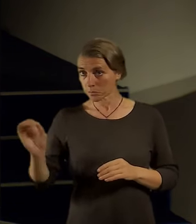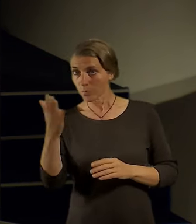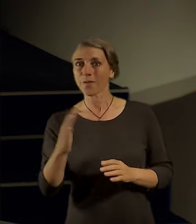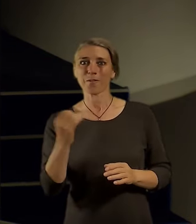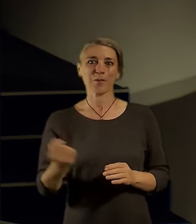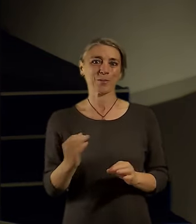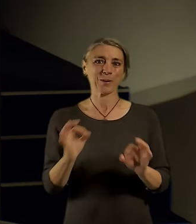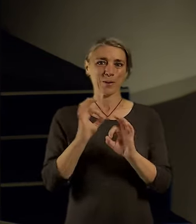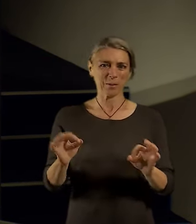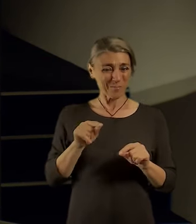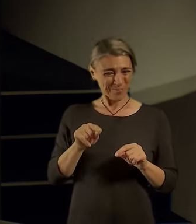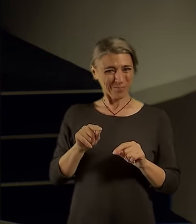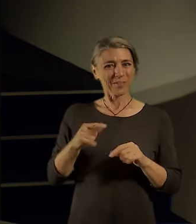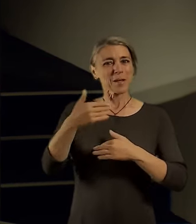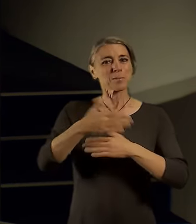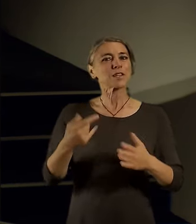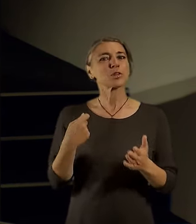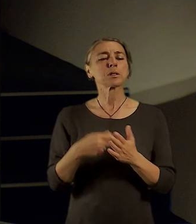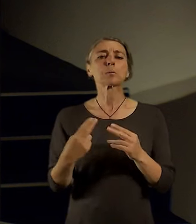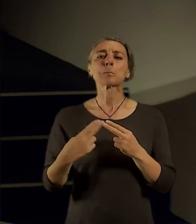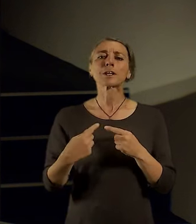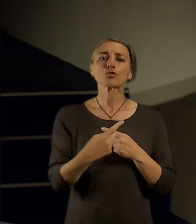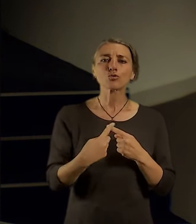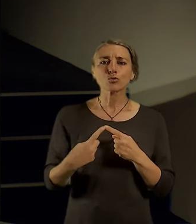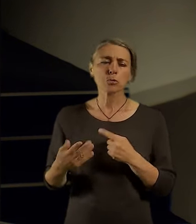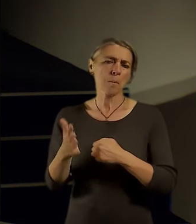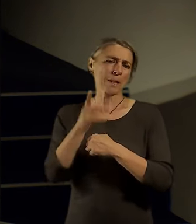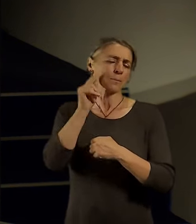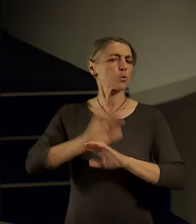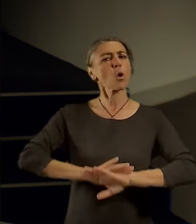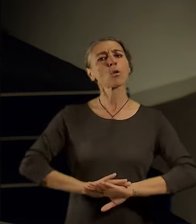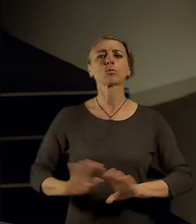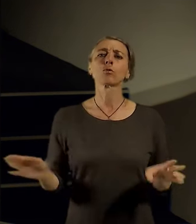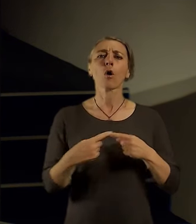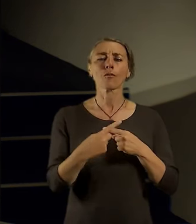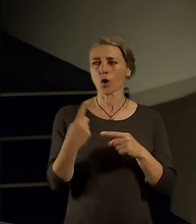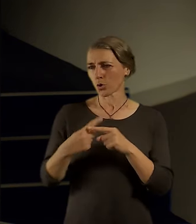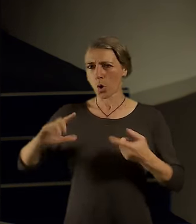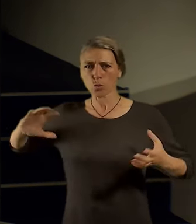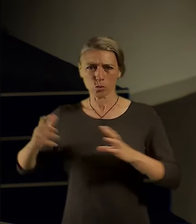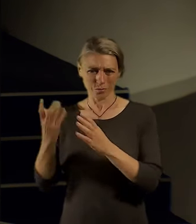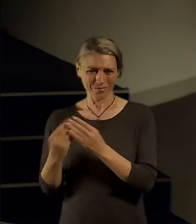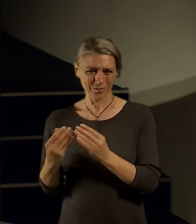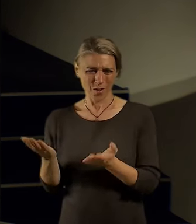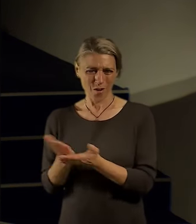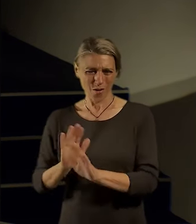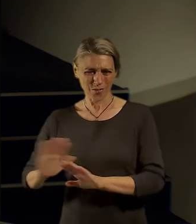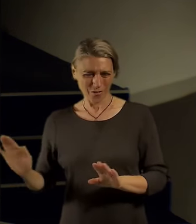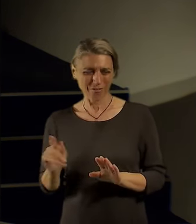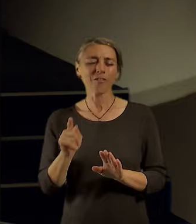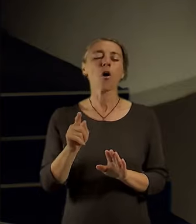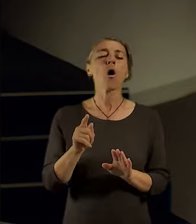Tak to 15-minutové město je tady už bylo nějakým způsobem naznačeno, o co teda jde. Navíc to není teda poprvé, co to tady